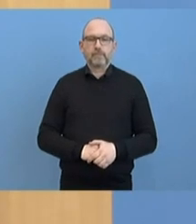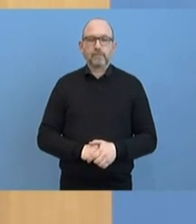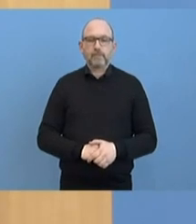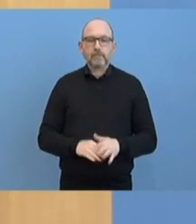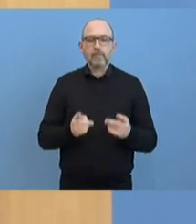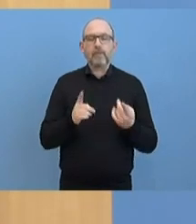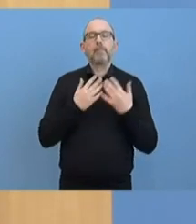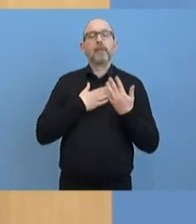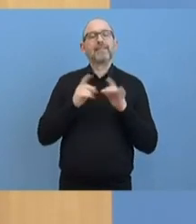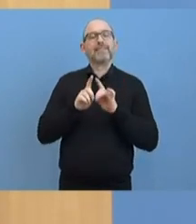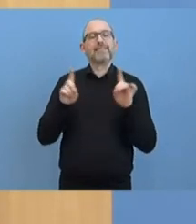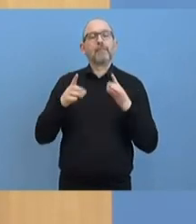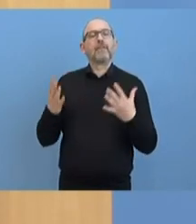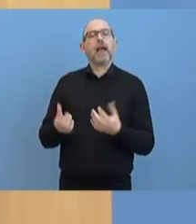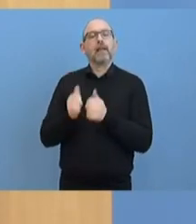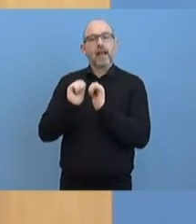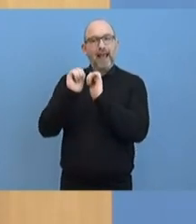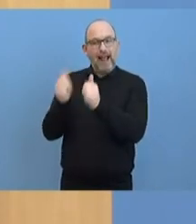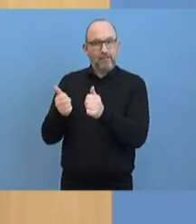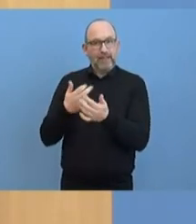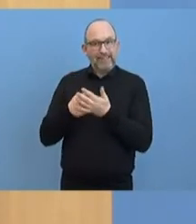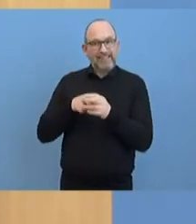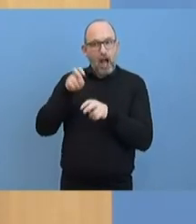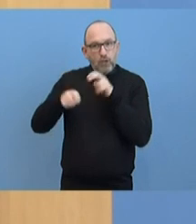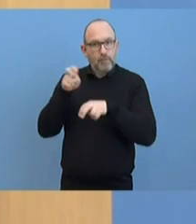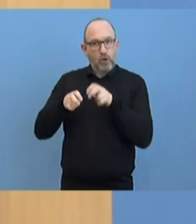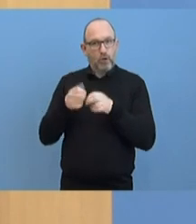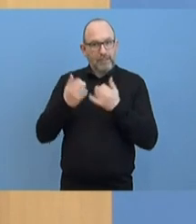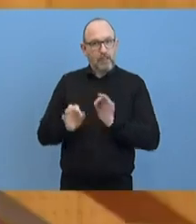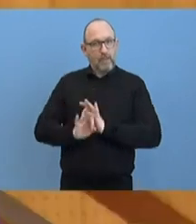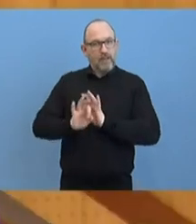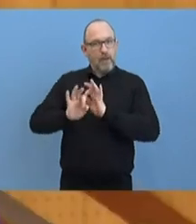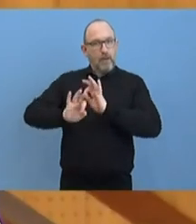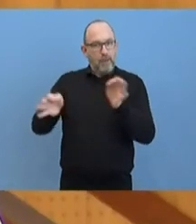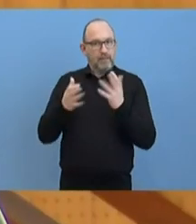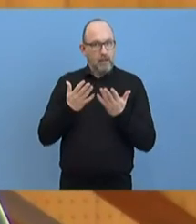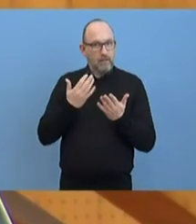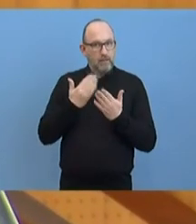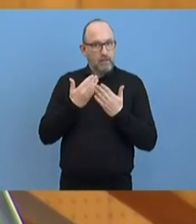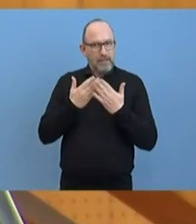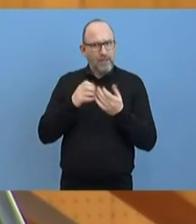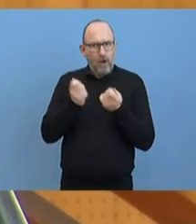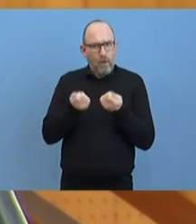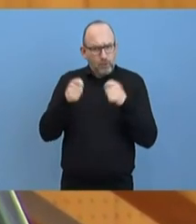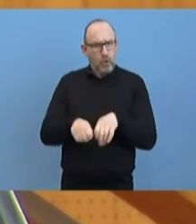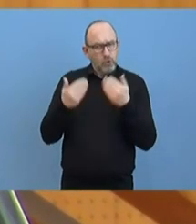Das ist jetzt, deren Ausbeutung wird jetzt noch verbessert, die Möglichkeiten für die Landwirte. Warum wurde das beschlossen? Erstens ist